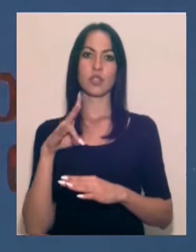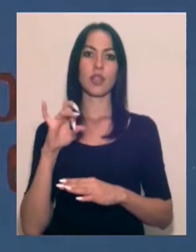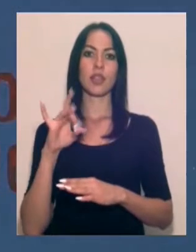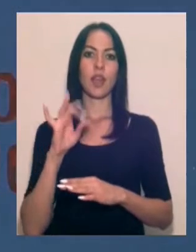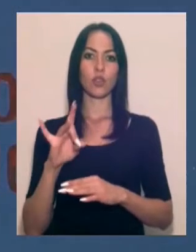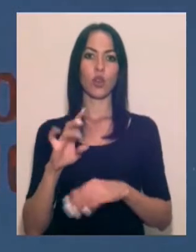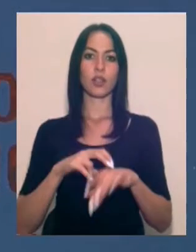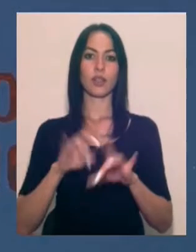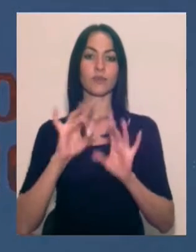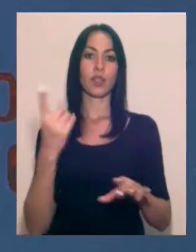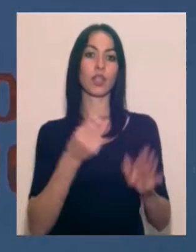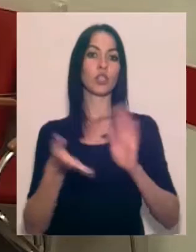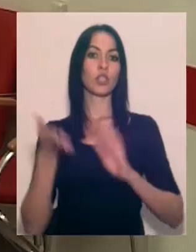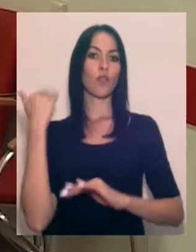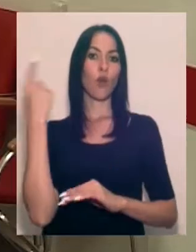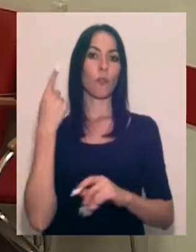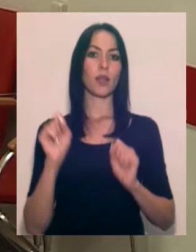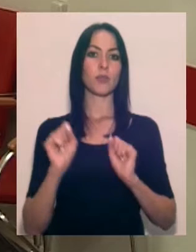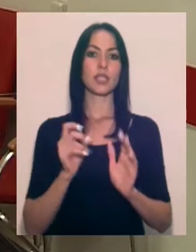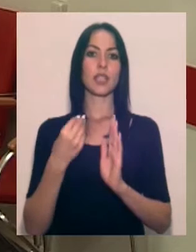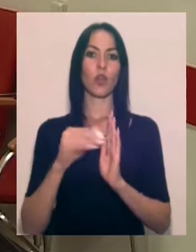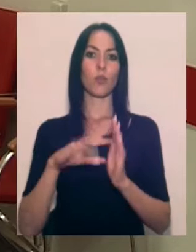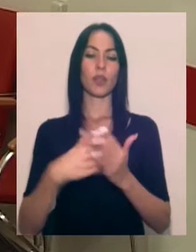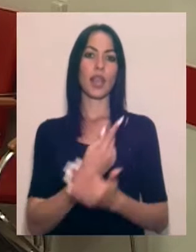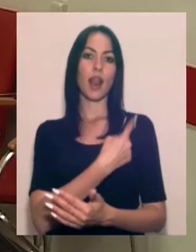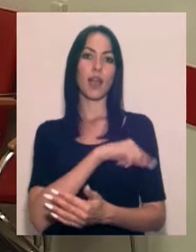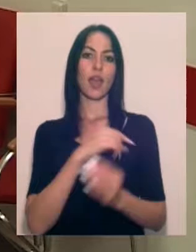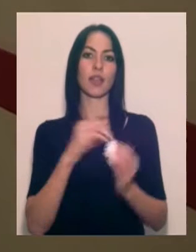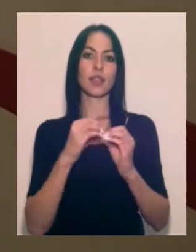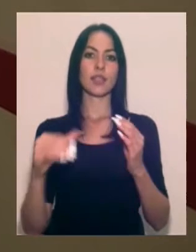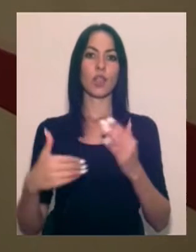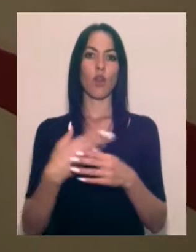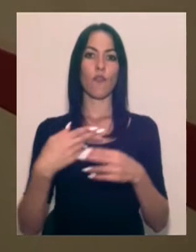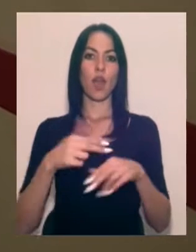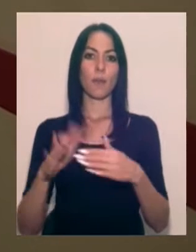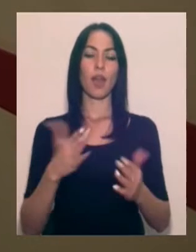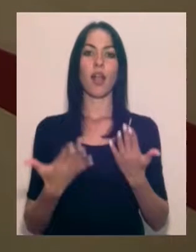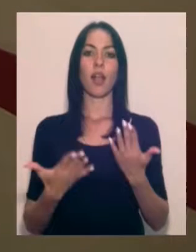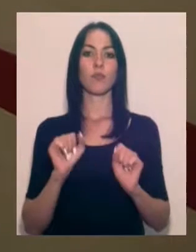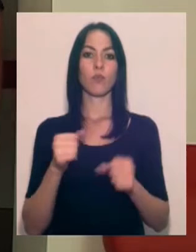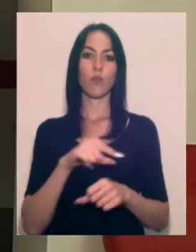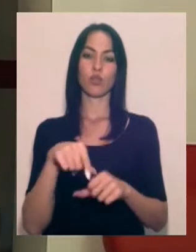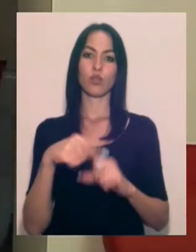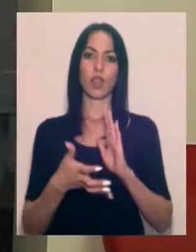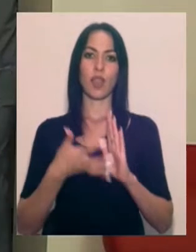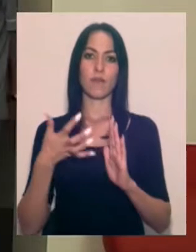тиждень тому в обласній адміністрації закупили для лікарні 10 нових апараців. Однак, каже, їх може не вистачити.